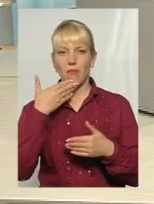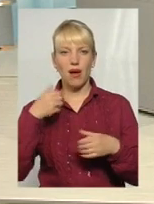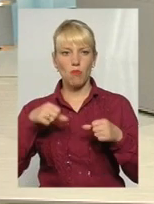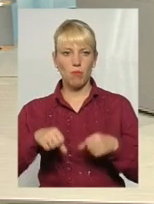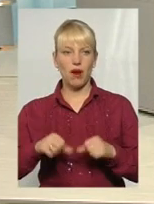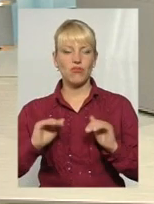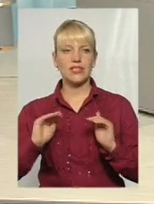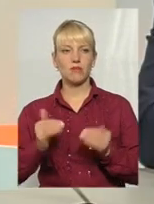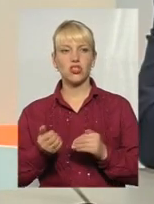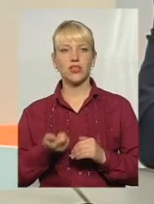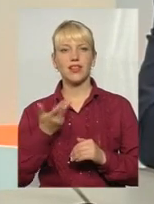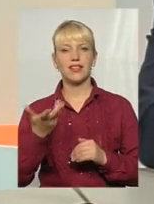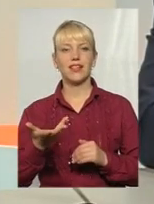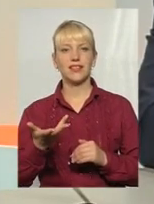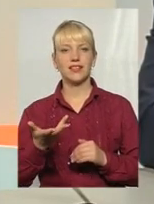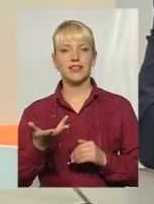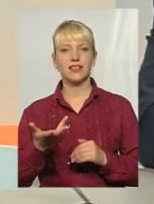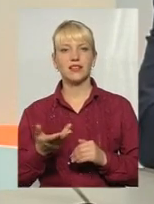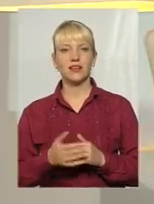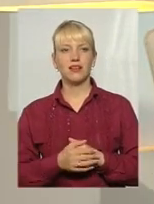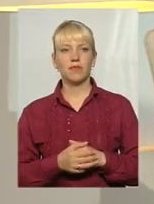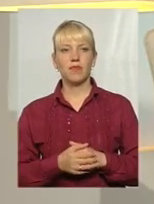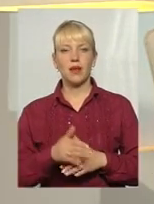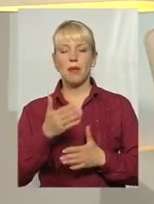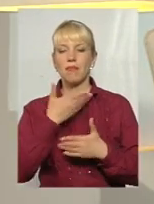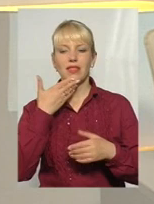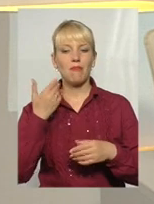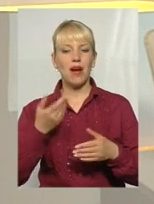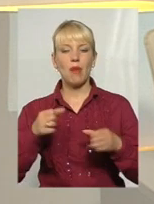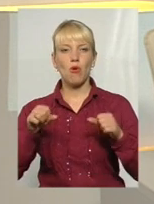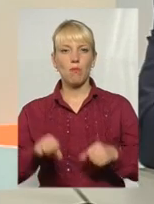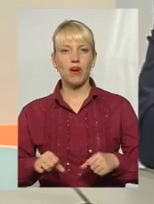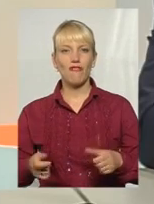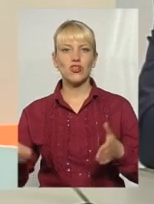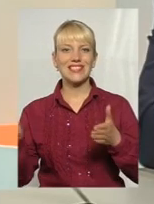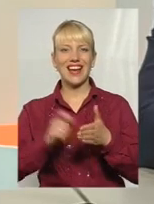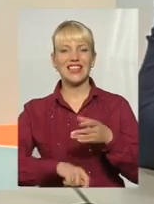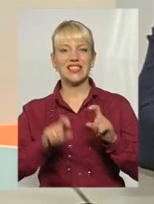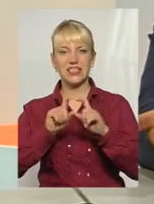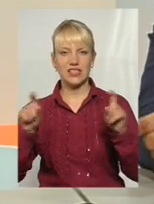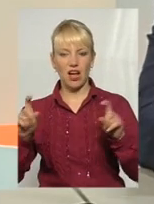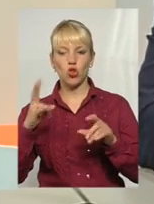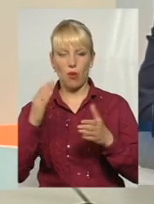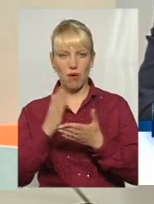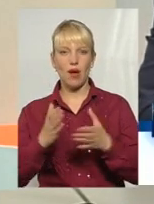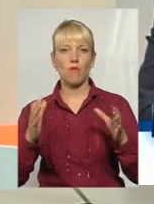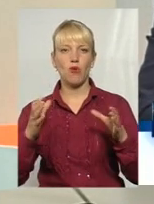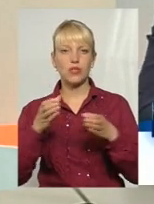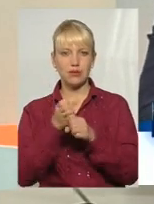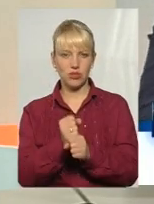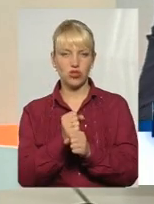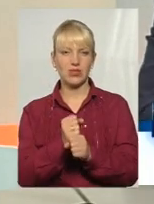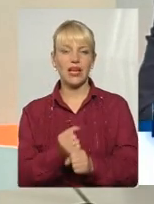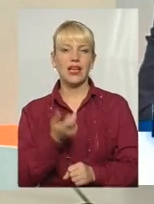зменшити кількість, змінити Ми не маємо права заклити заклад, але ми маємо право. кажу, ми, тільки що приклад було,